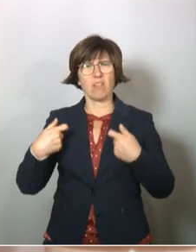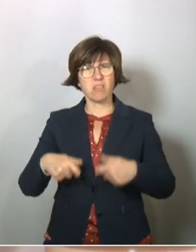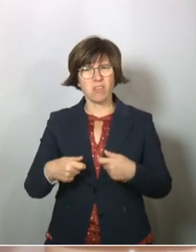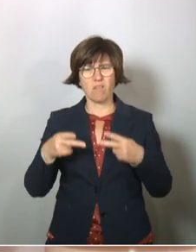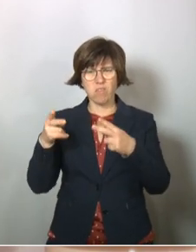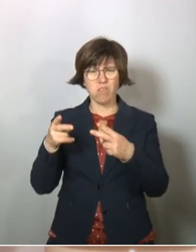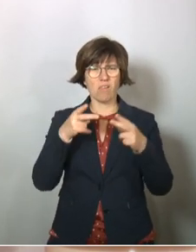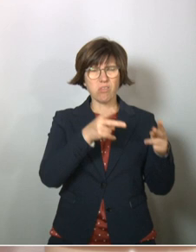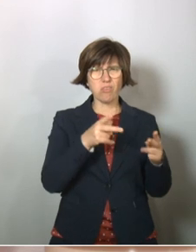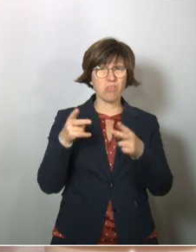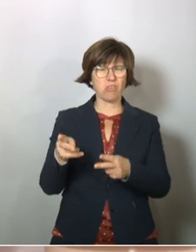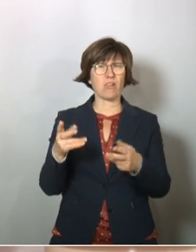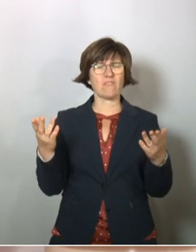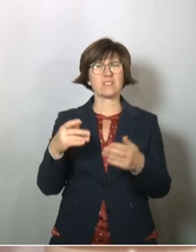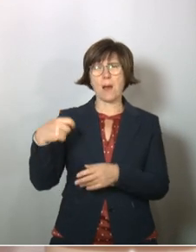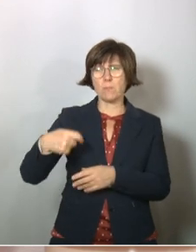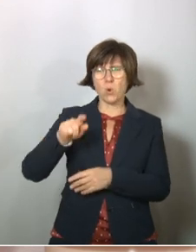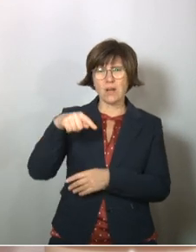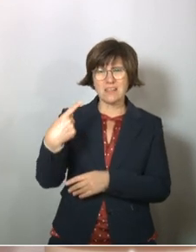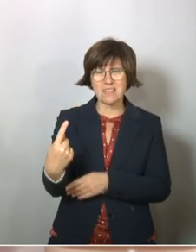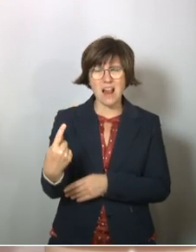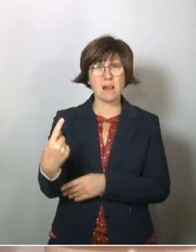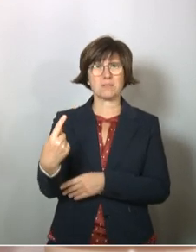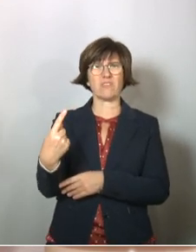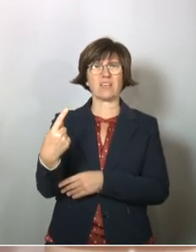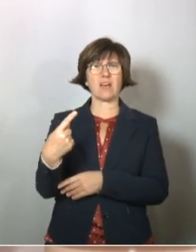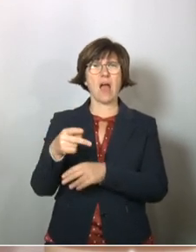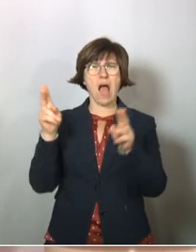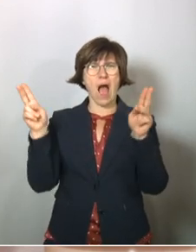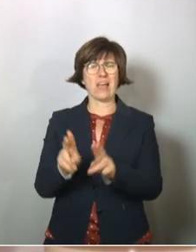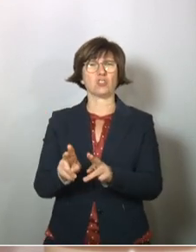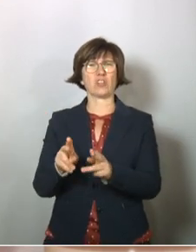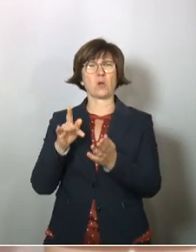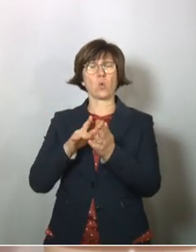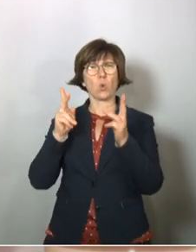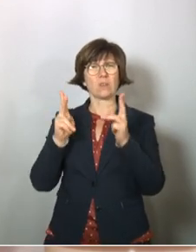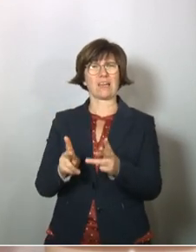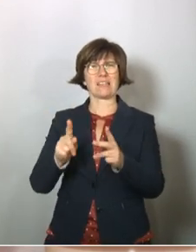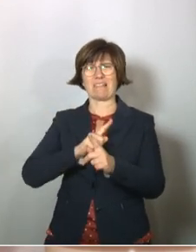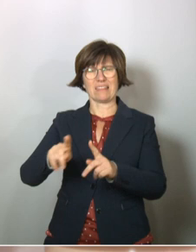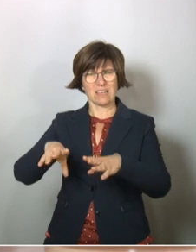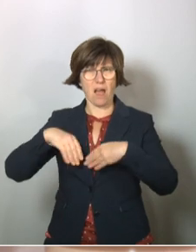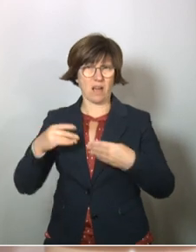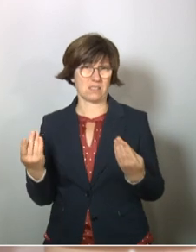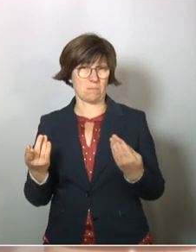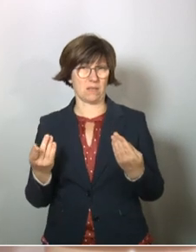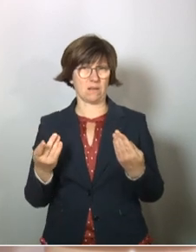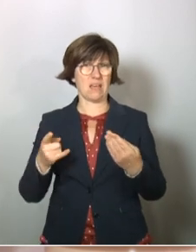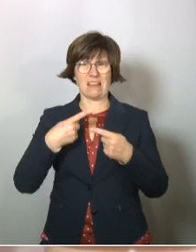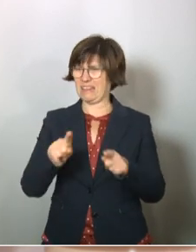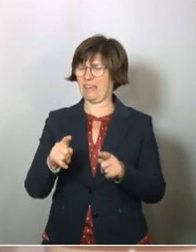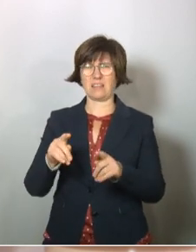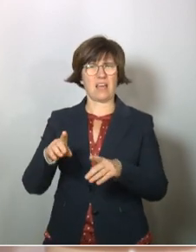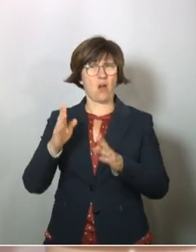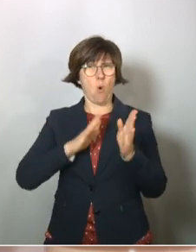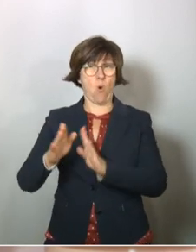über Bürger, die die Einschränkung der Grundrechte nicht in Ordnung gefunden haben und dagegen